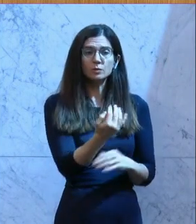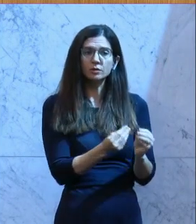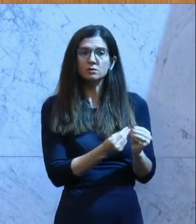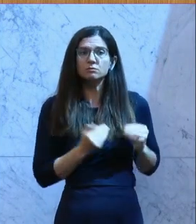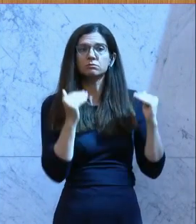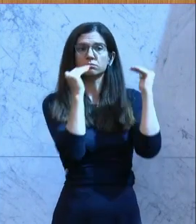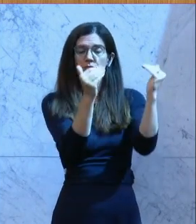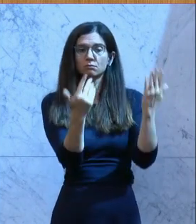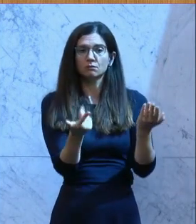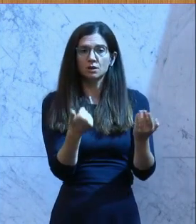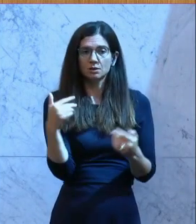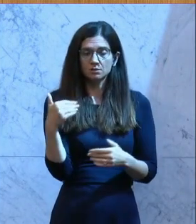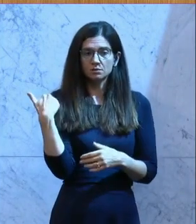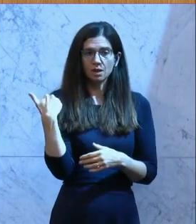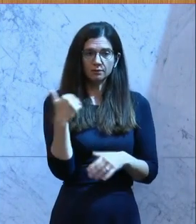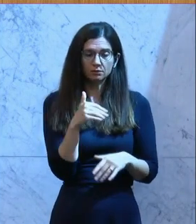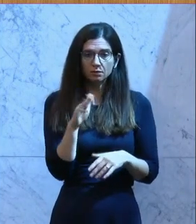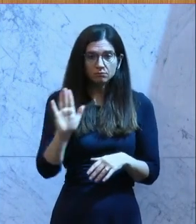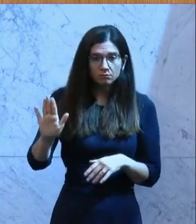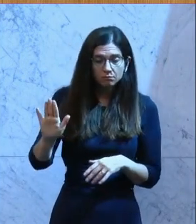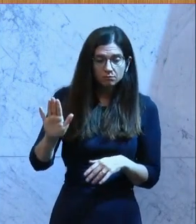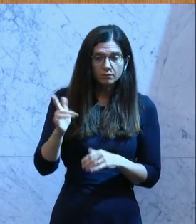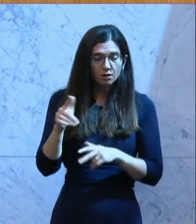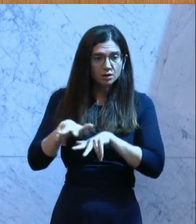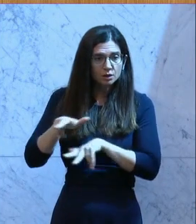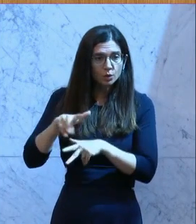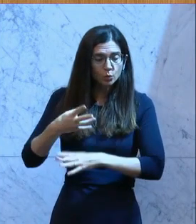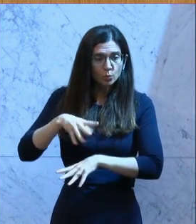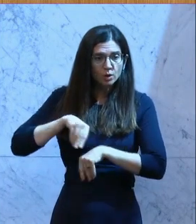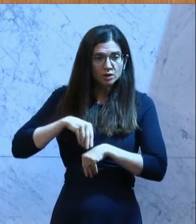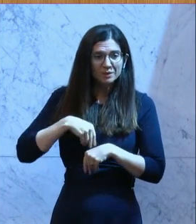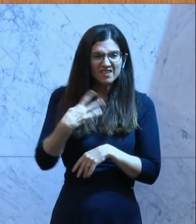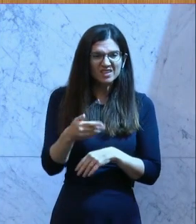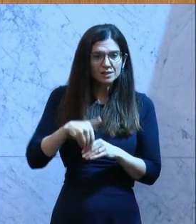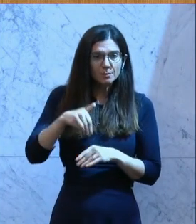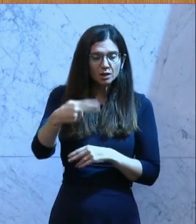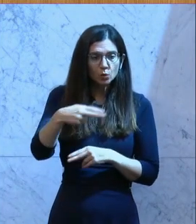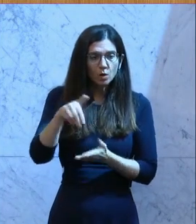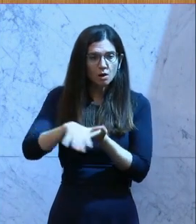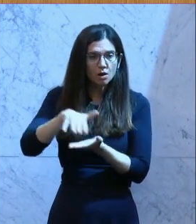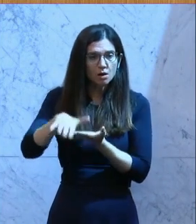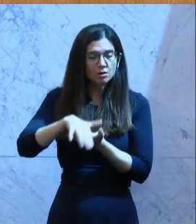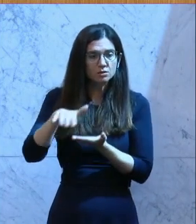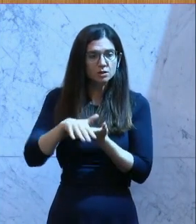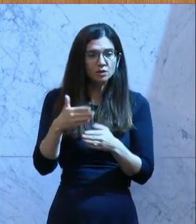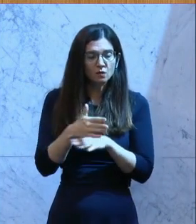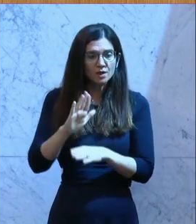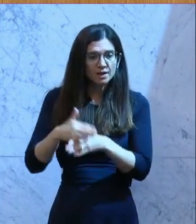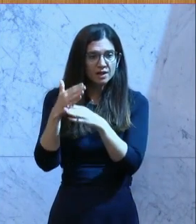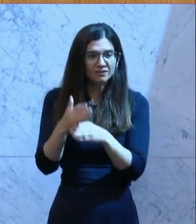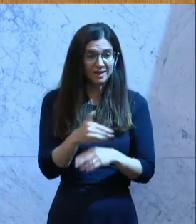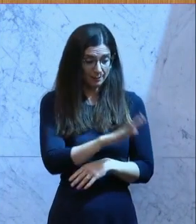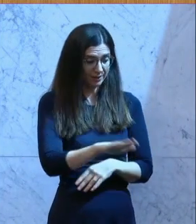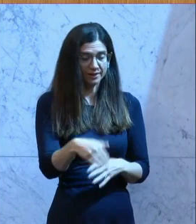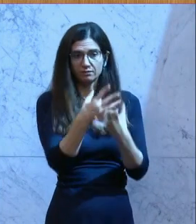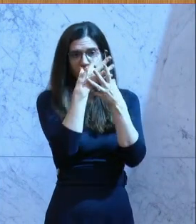gestiegen, seitdem Sie in der Regierung sind. Sie haben 40 Milliarden Euro ausgegeben für Hilfen, aber Sie haben die